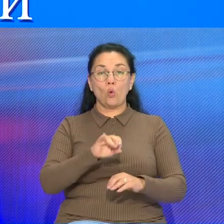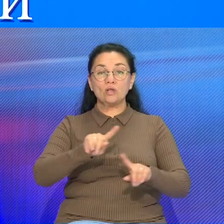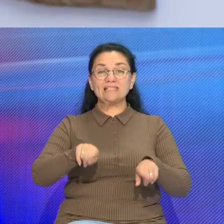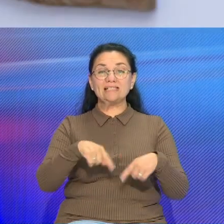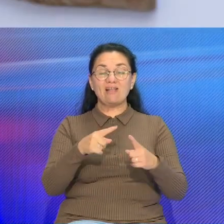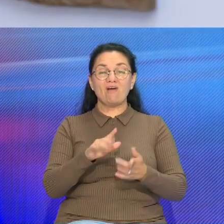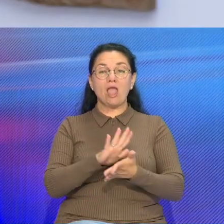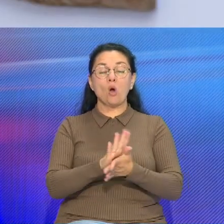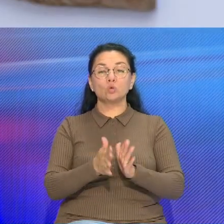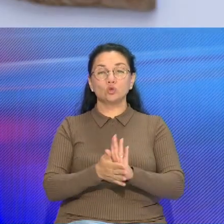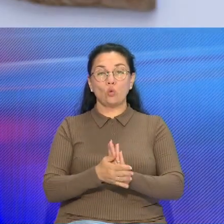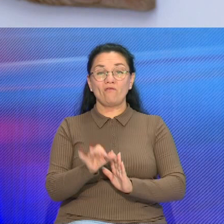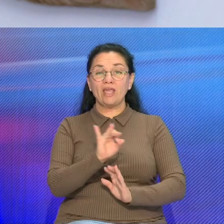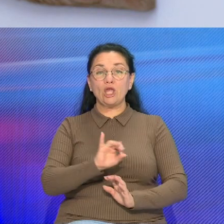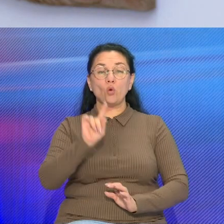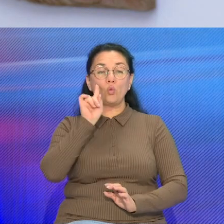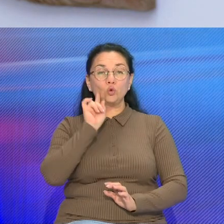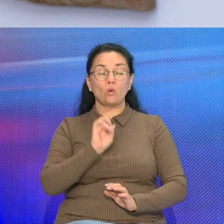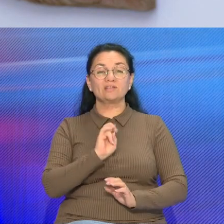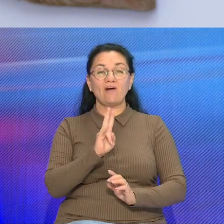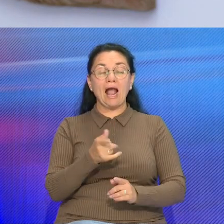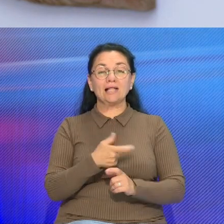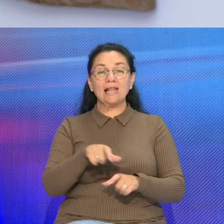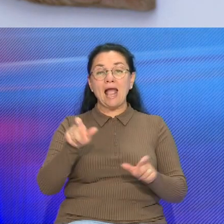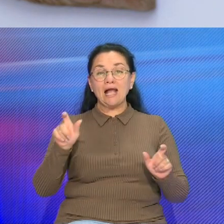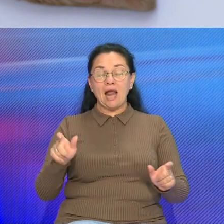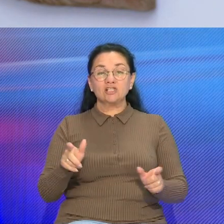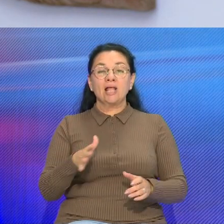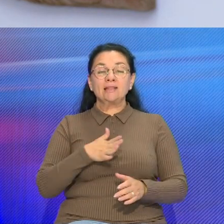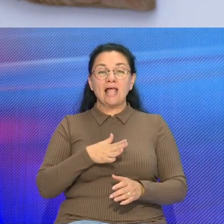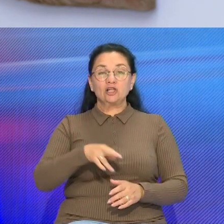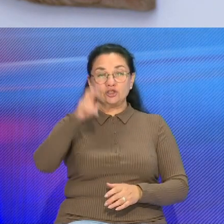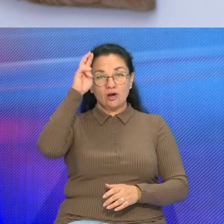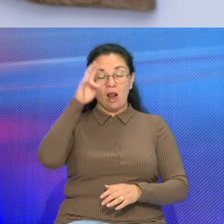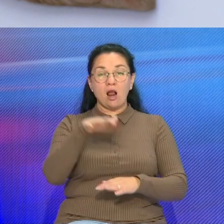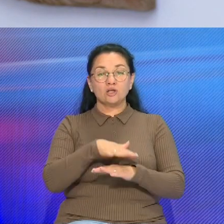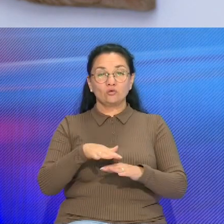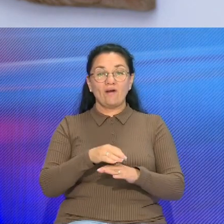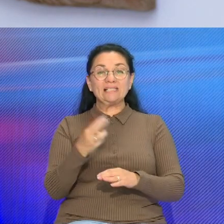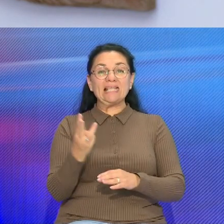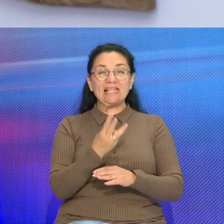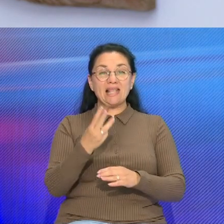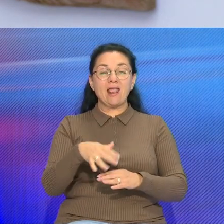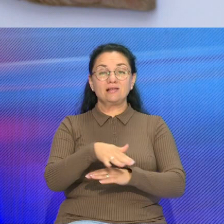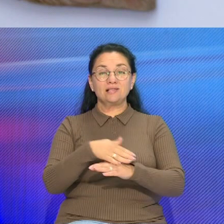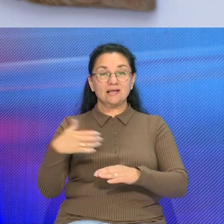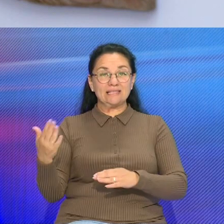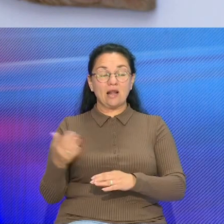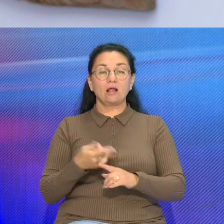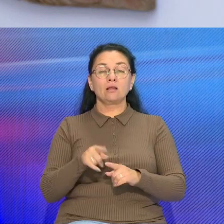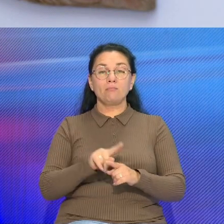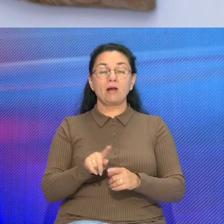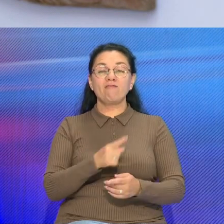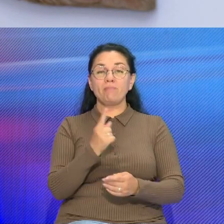условия и удобства как для граждан наших государств, так и третьих стран Мы в первую очередь обязаны